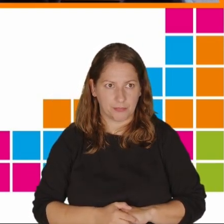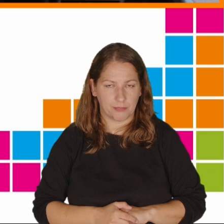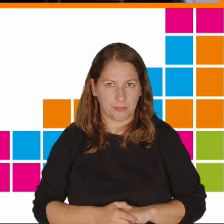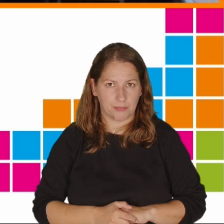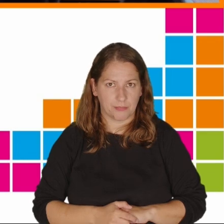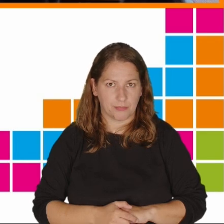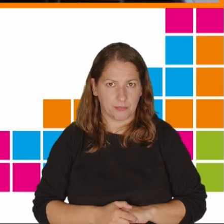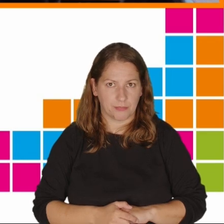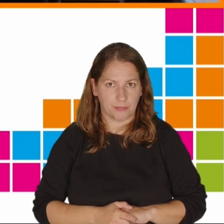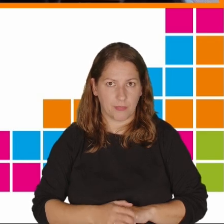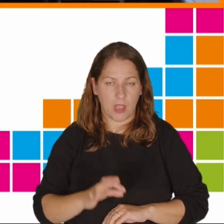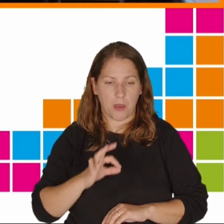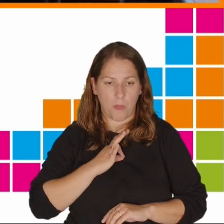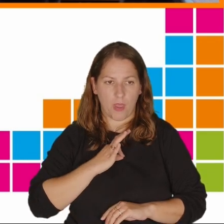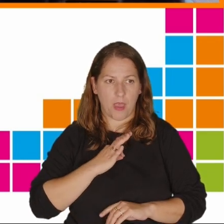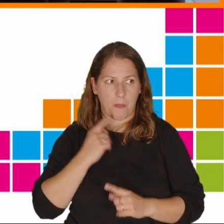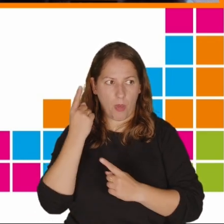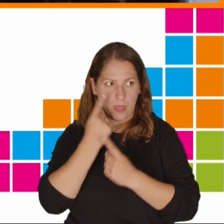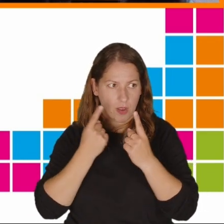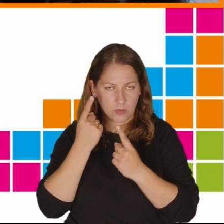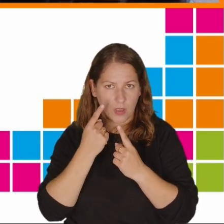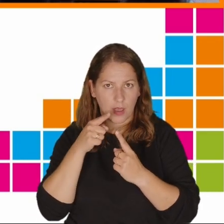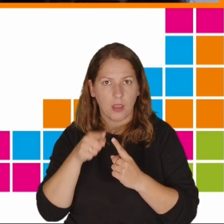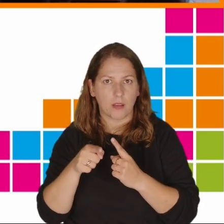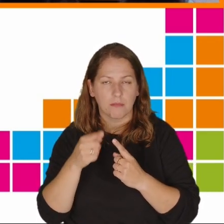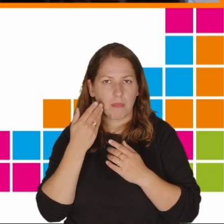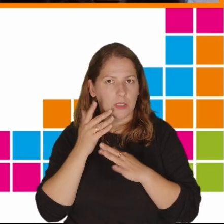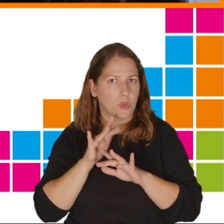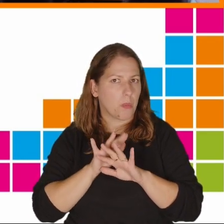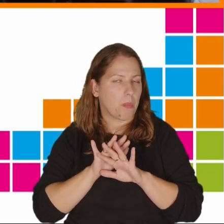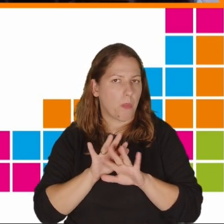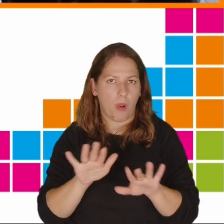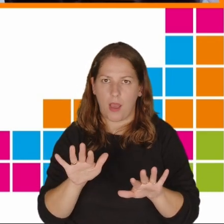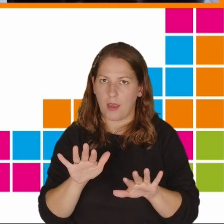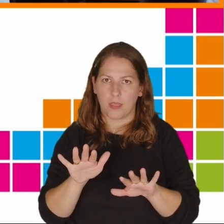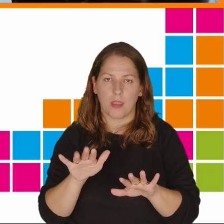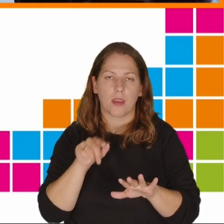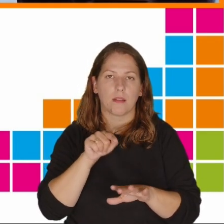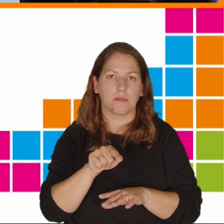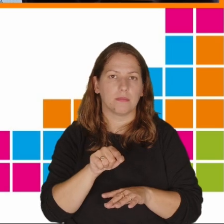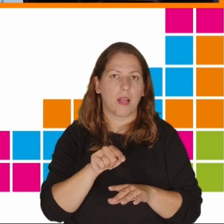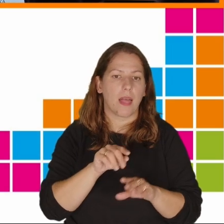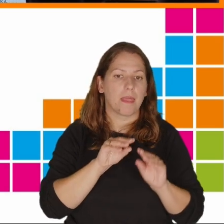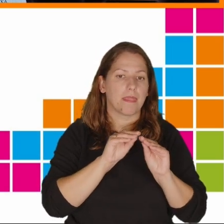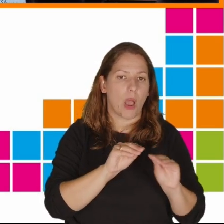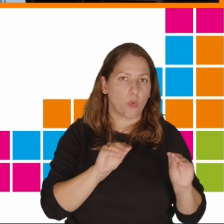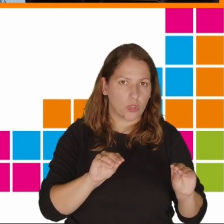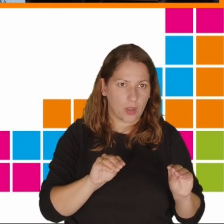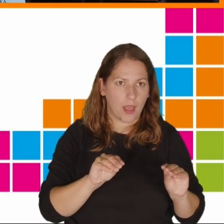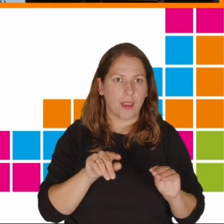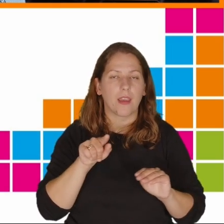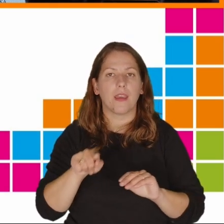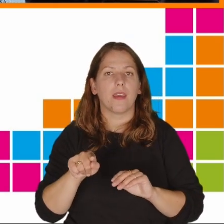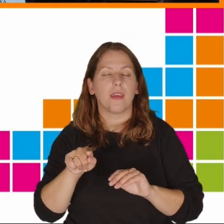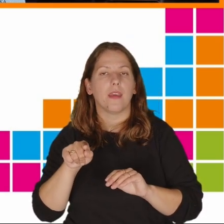tezy i moje podejście także stało się bardzo popularne pomiędzy nauczycielami i rodzicami w